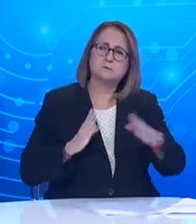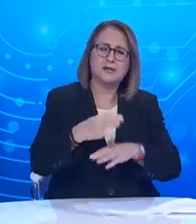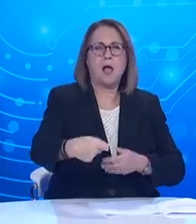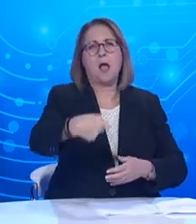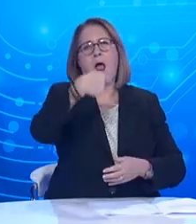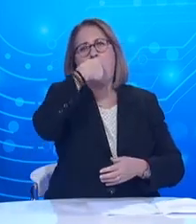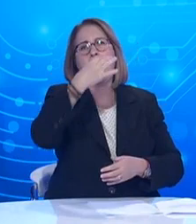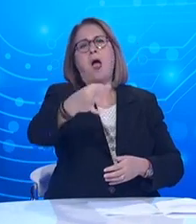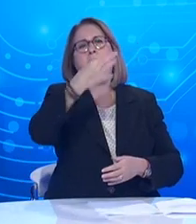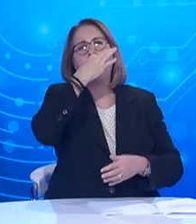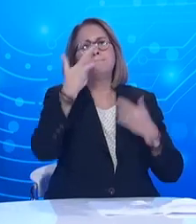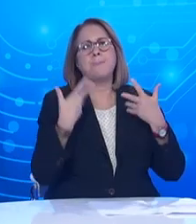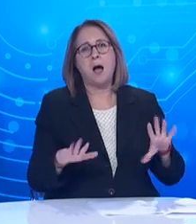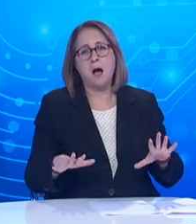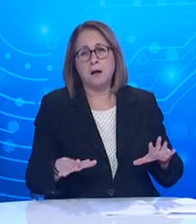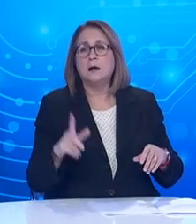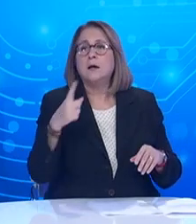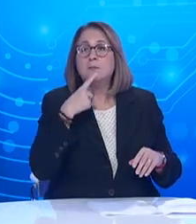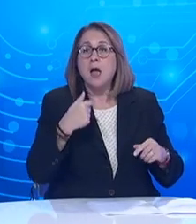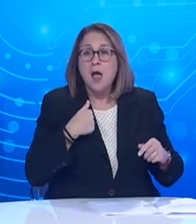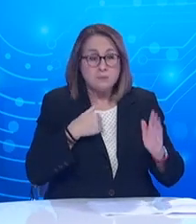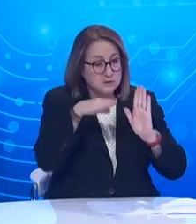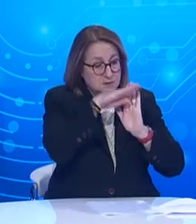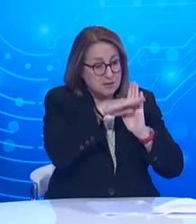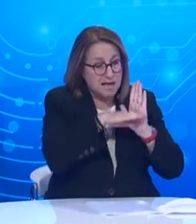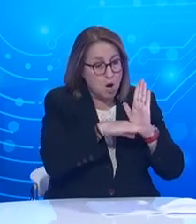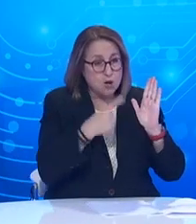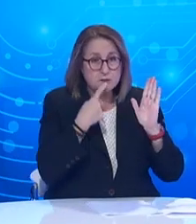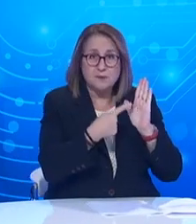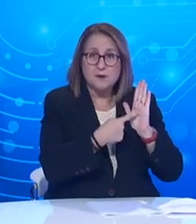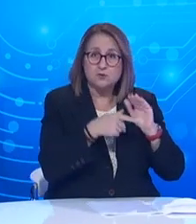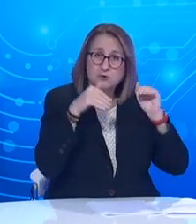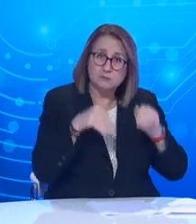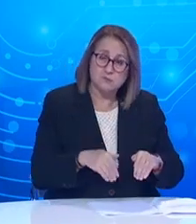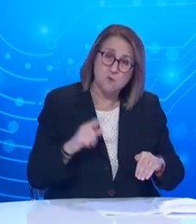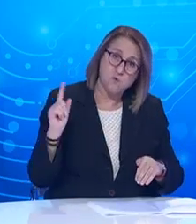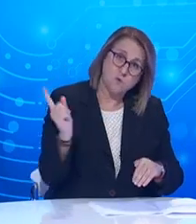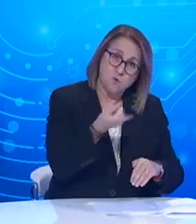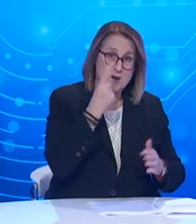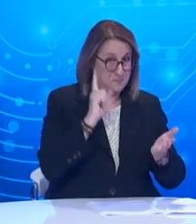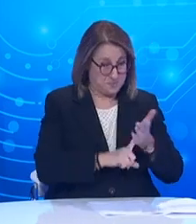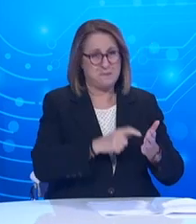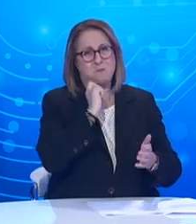που ζητούμε από τους πολίτες να τηρήσουν. Δεν θέλω να πω κάτι άλλο για αυτό. Να απαντήσω στο δεύτερο.